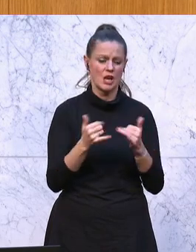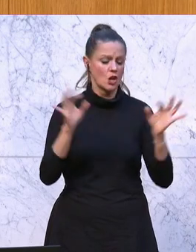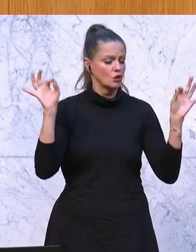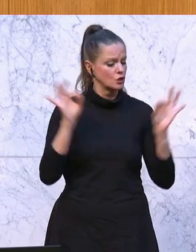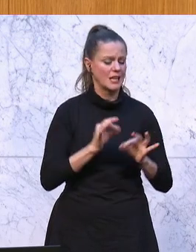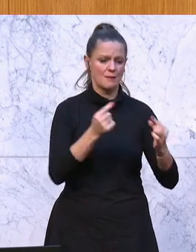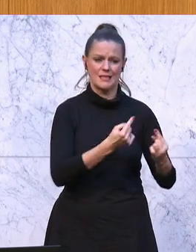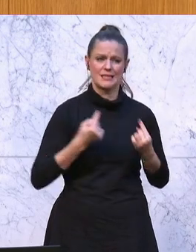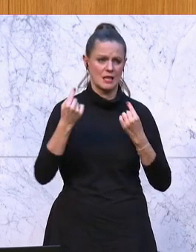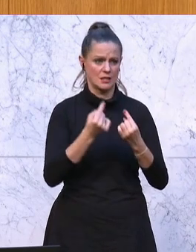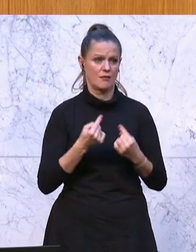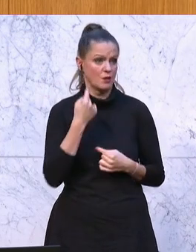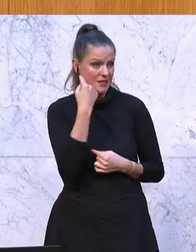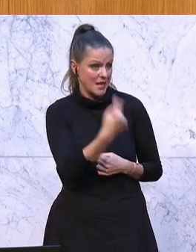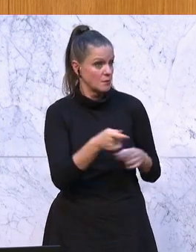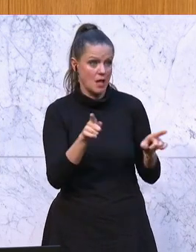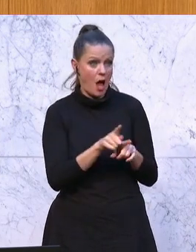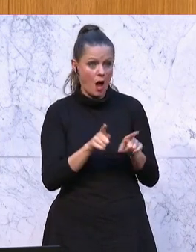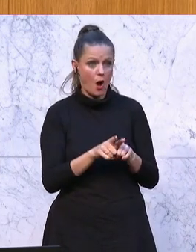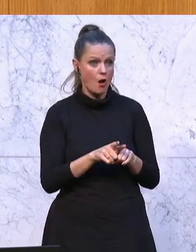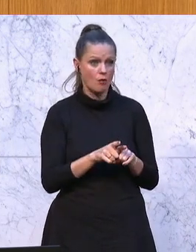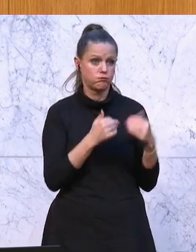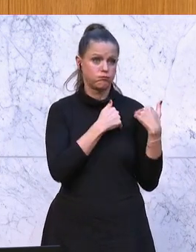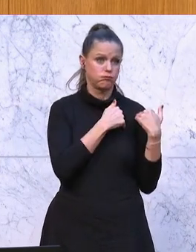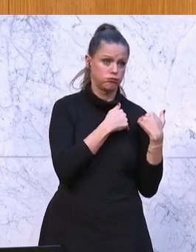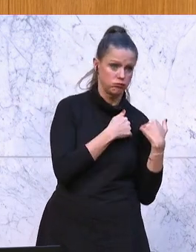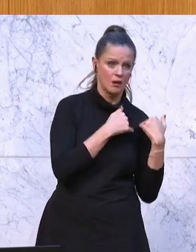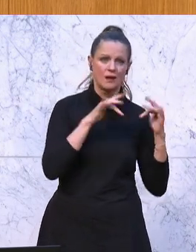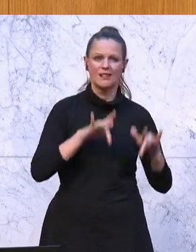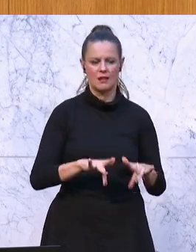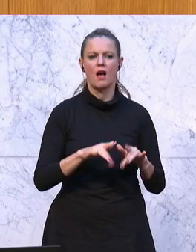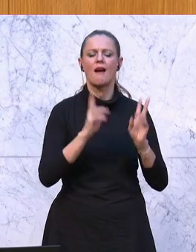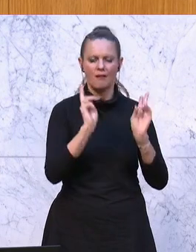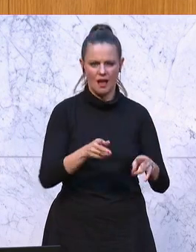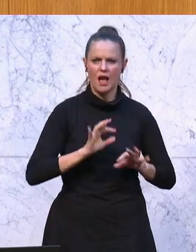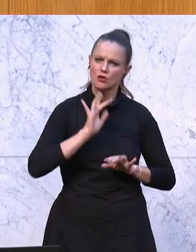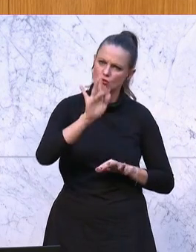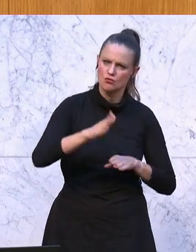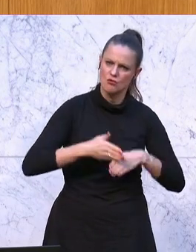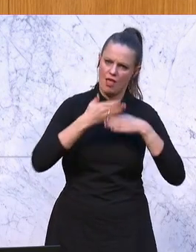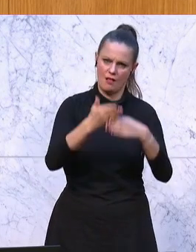Situation, die für Sie selber ja oft auch sehr belastend ist, herausgeholfen wird.